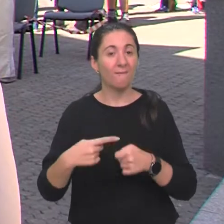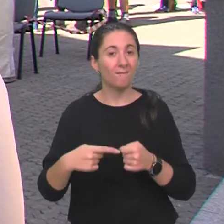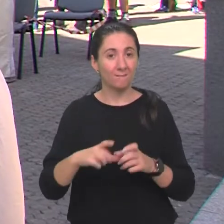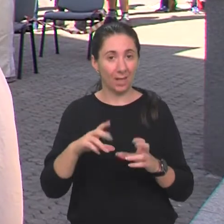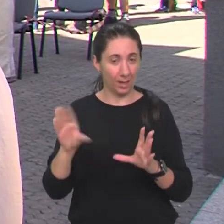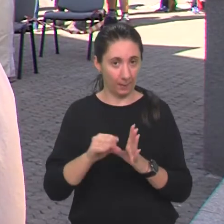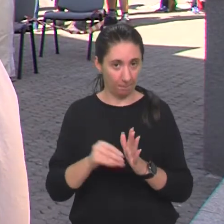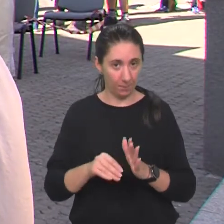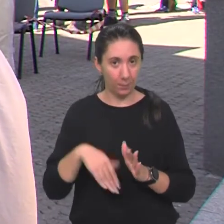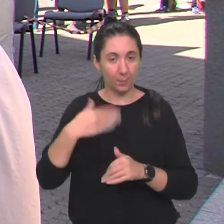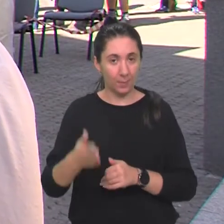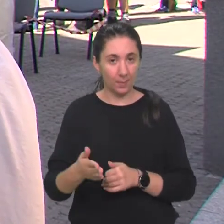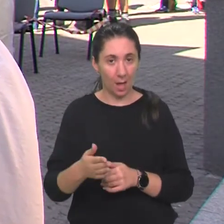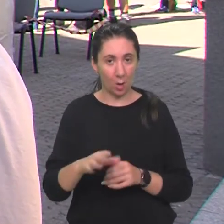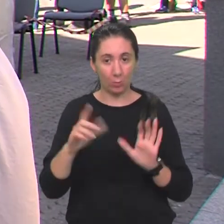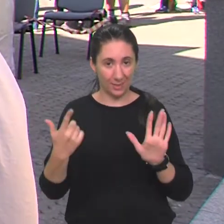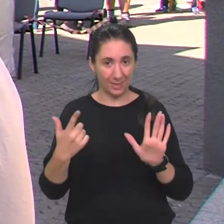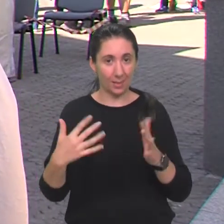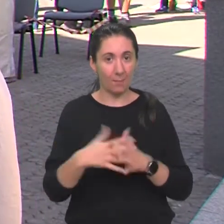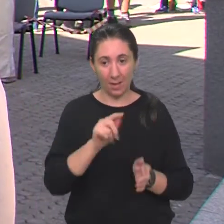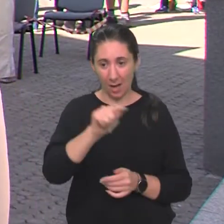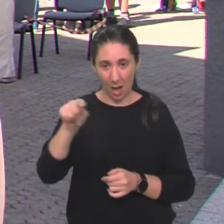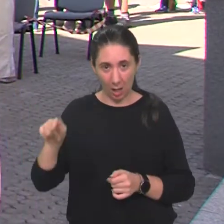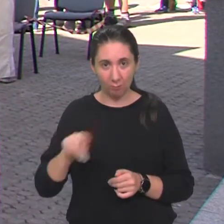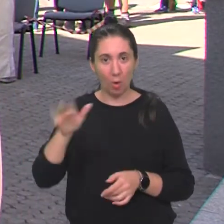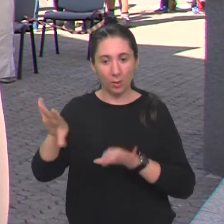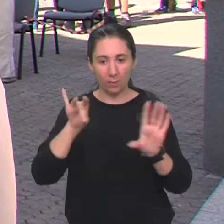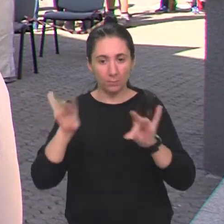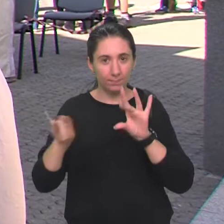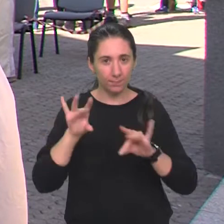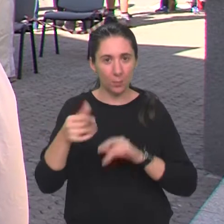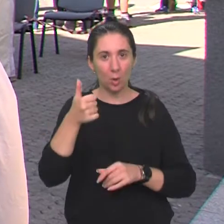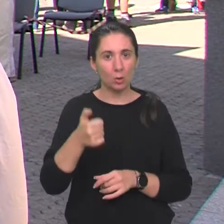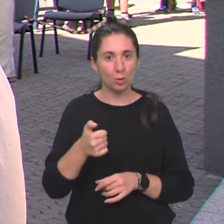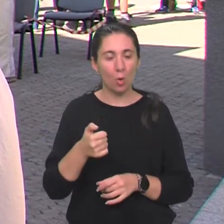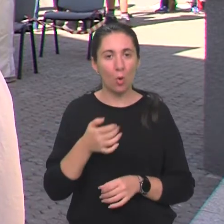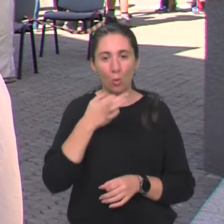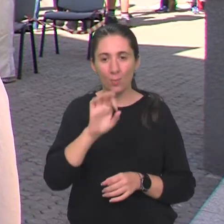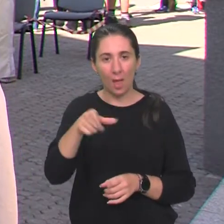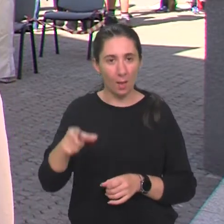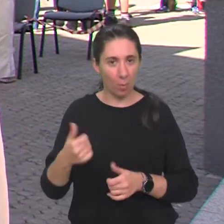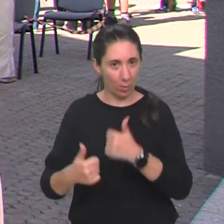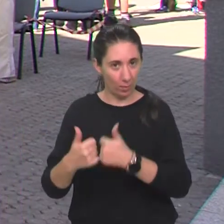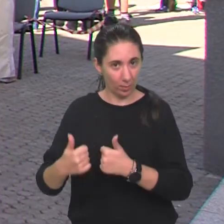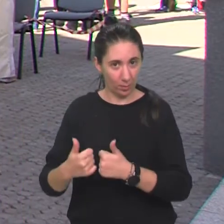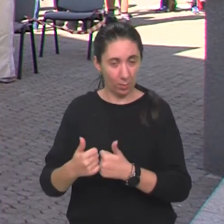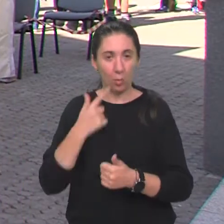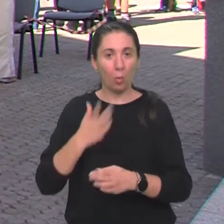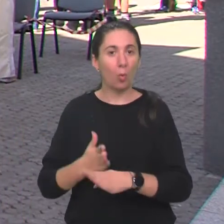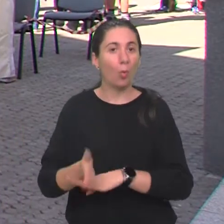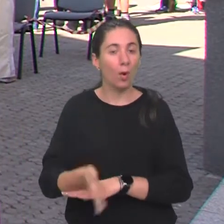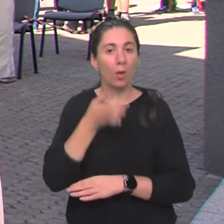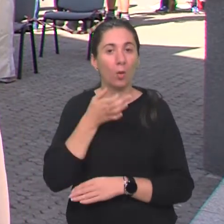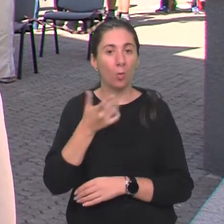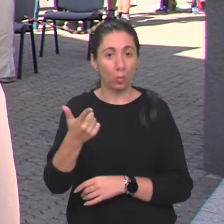nakon što odradimo svih sedam gradova, ide selekcija stotinjak najspretnijih kandidata koji ulaze